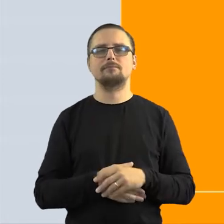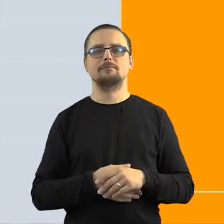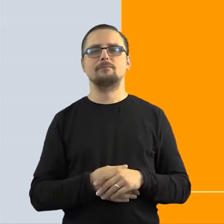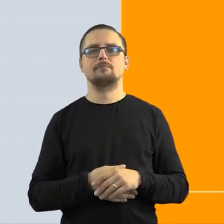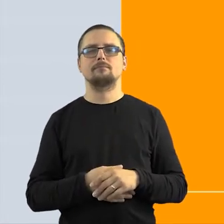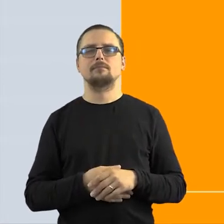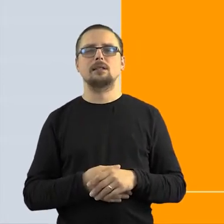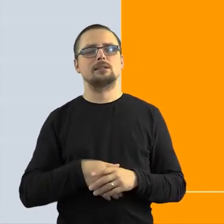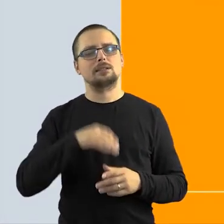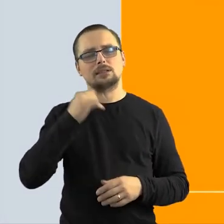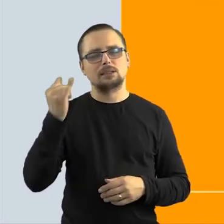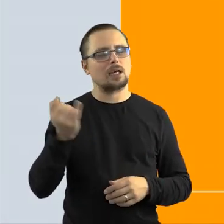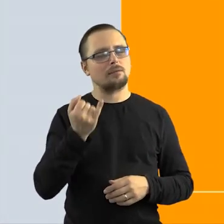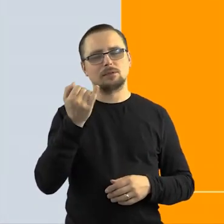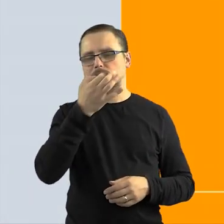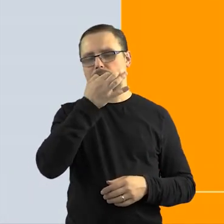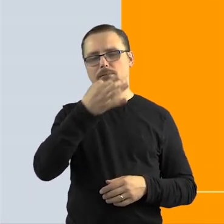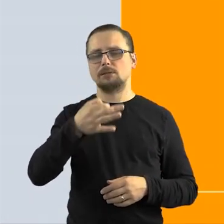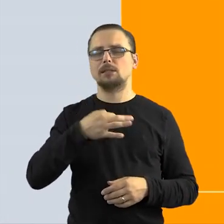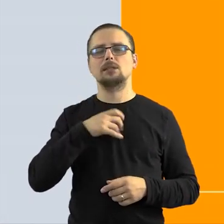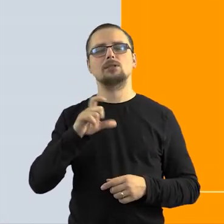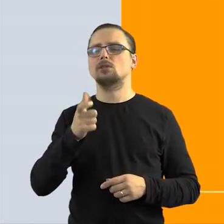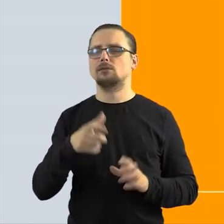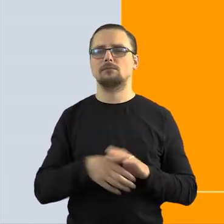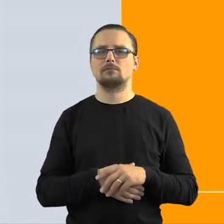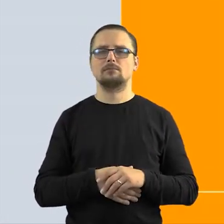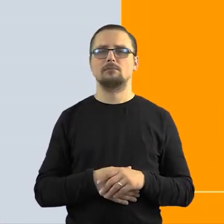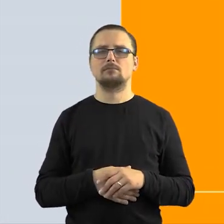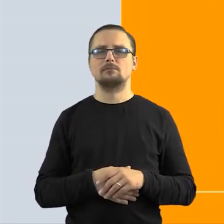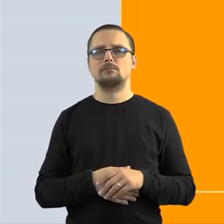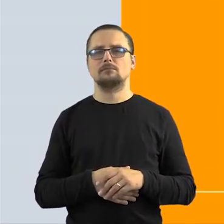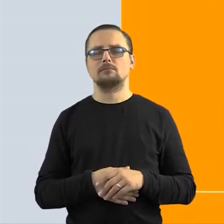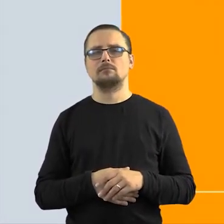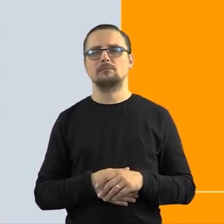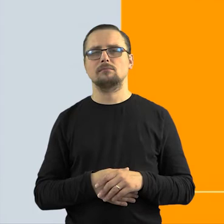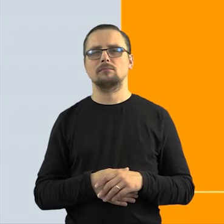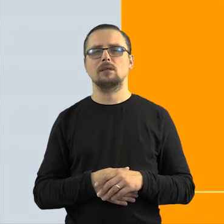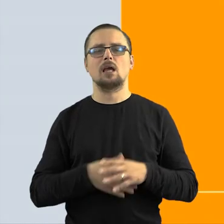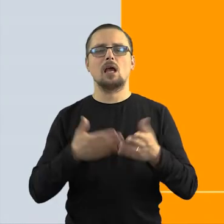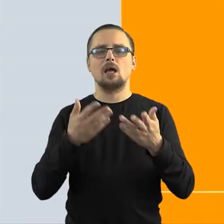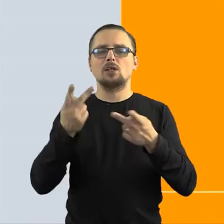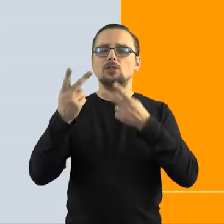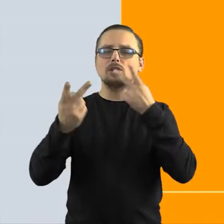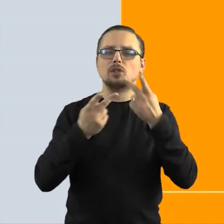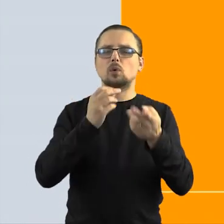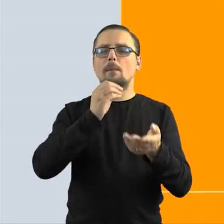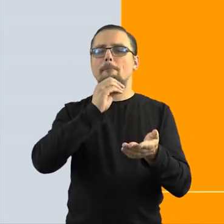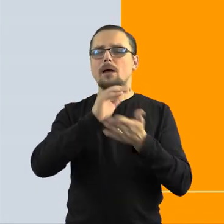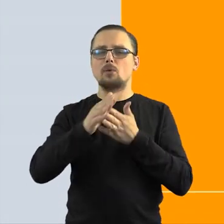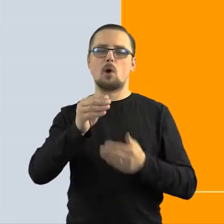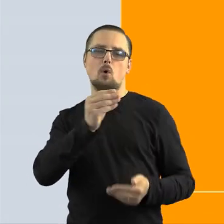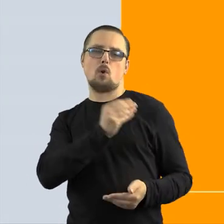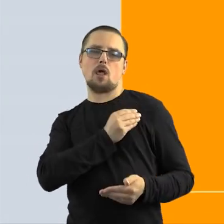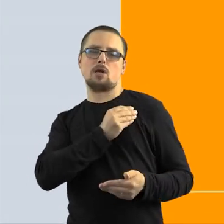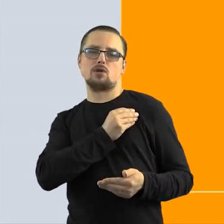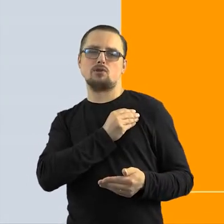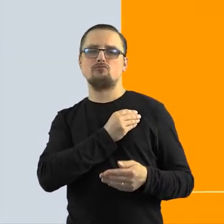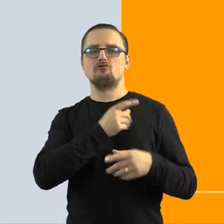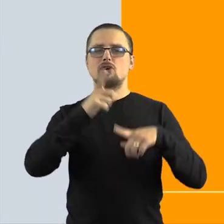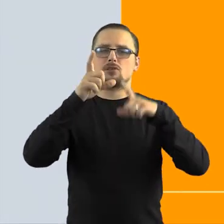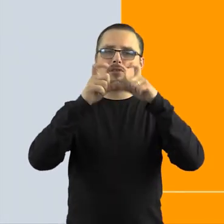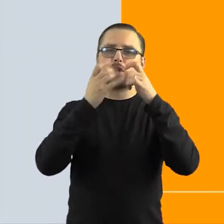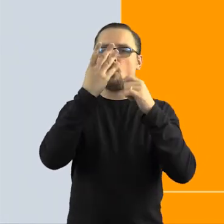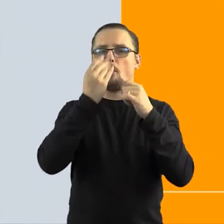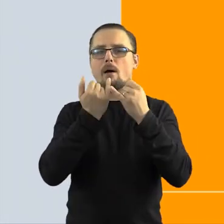które nadal powraca, powtarza się i jakby jest wyzwaniem, to jest, gdzie szukać bezpłatnych, legalnych zasobów w